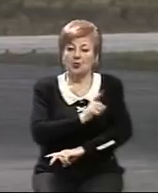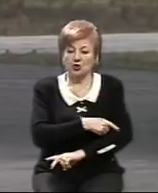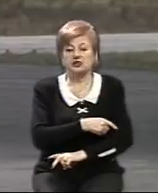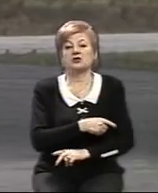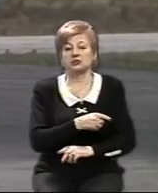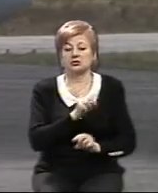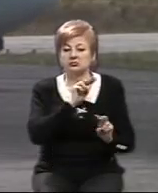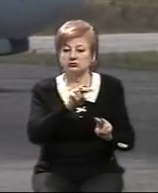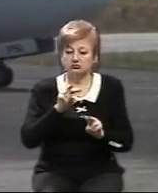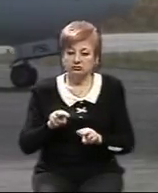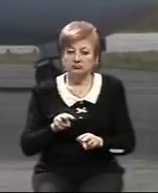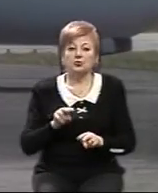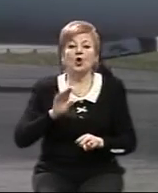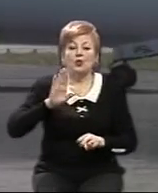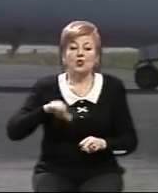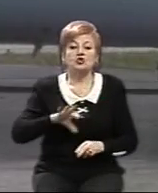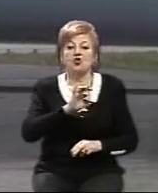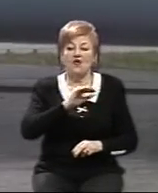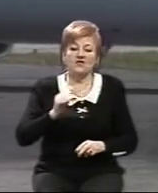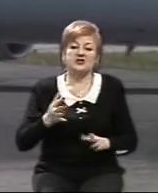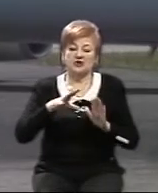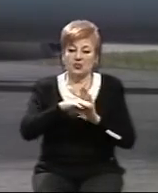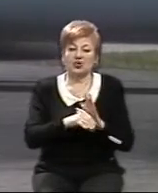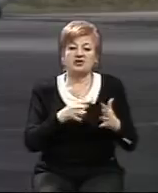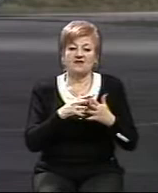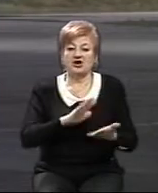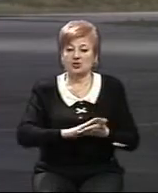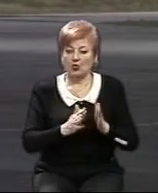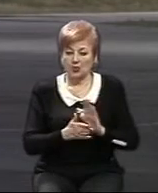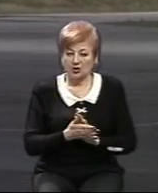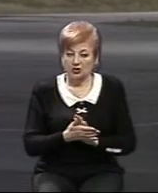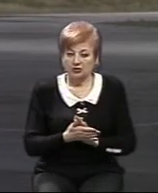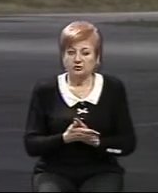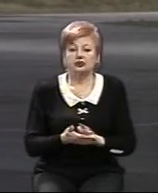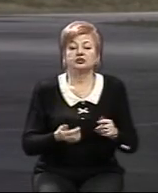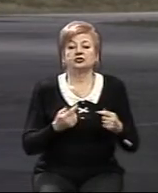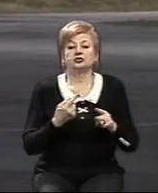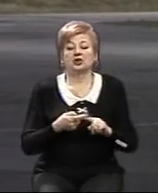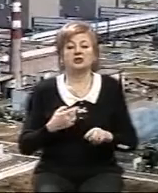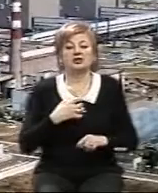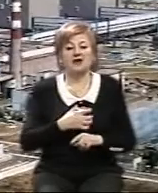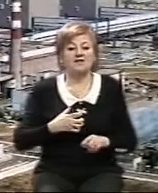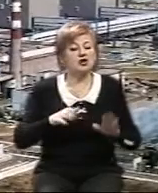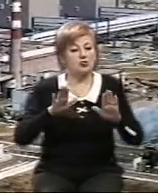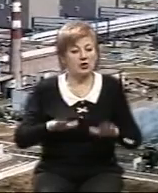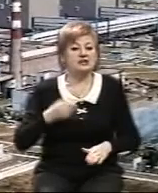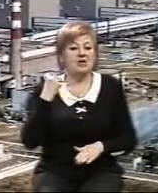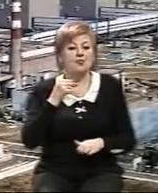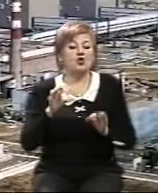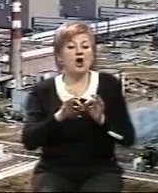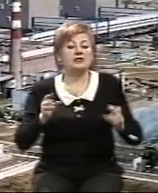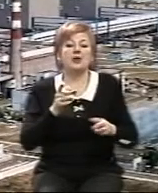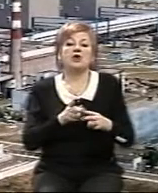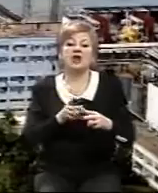дев'яти областях, після офіційного запровадження воєнного стану. Вже зробили це на іншому стратегічному об'єкті – запорізькі атомні